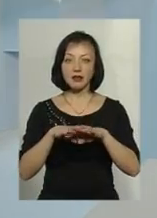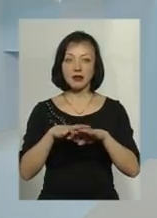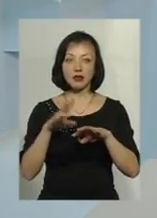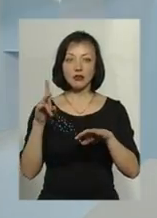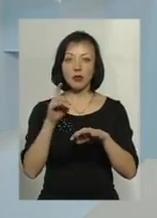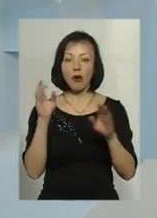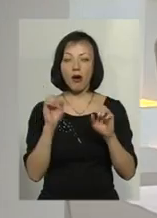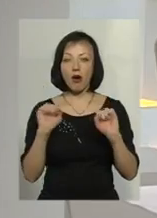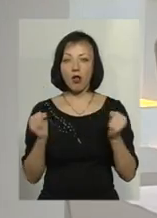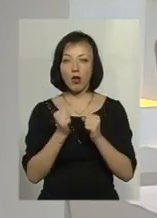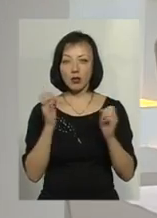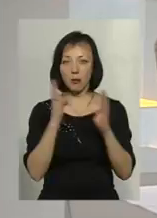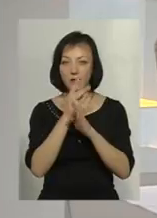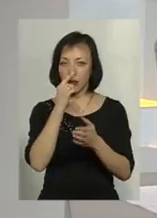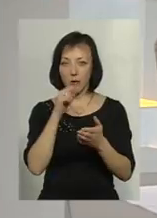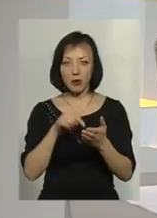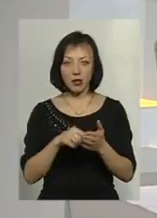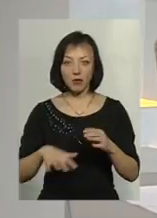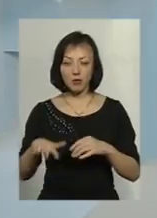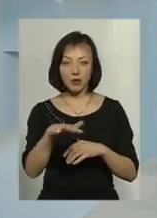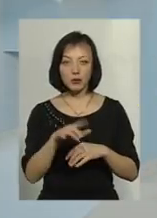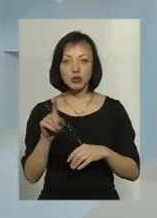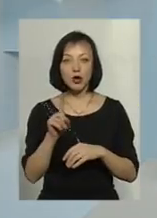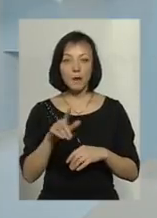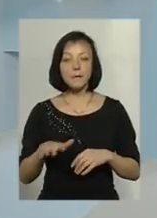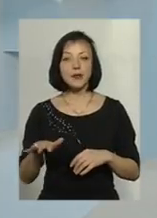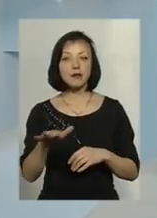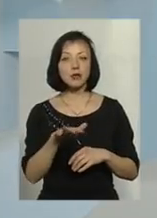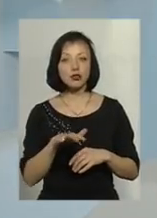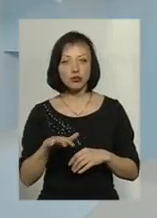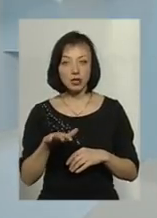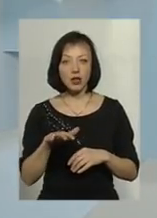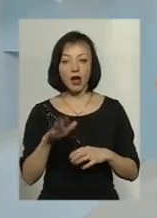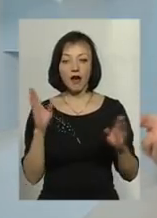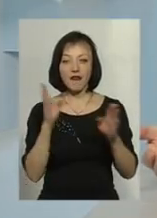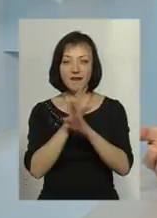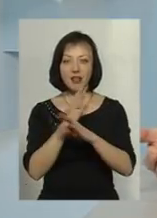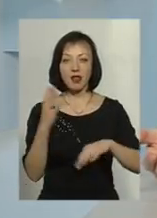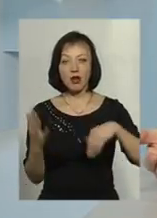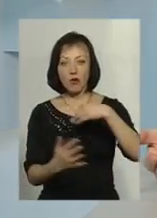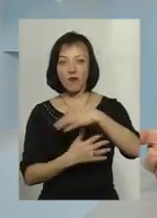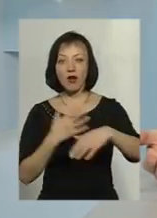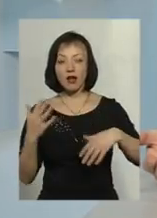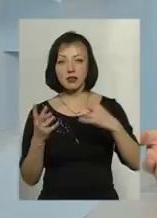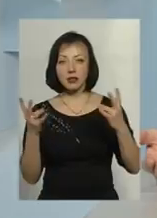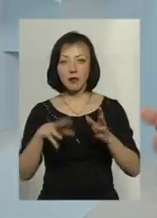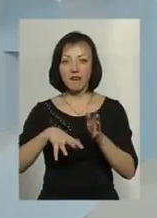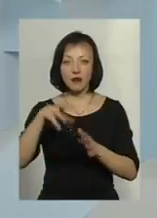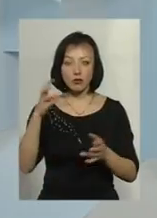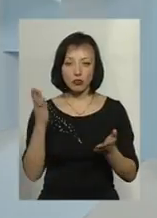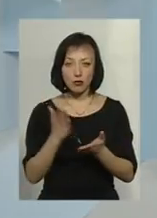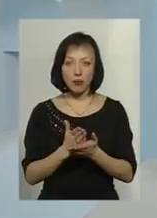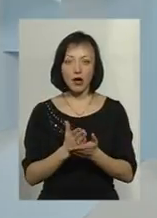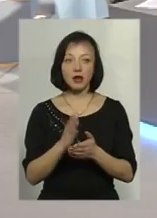холодне повітря не попадало в приміщення. А для того, щоб приміщення вентилювалося, потрібно не тільки витяжку мати, а й